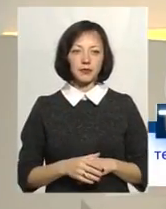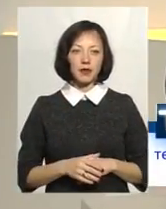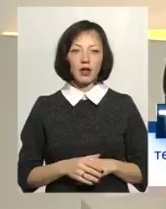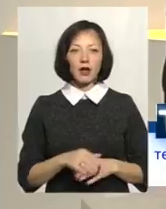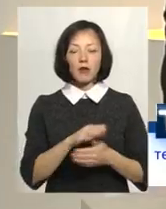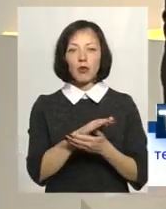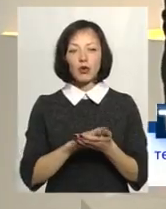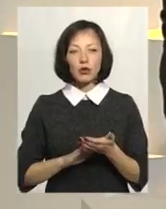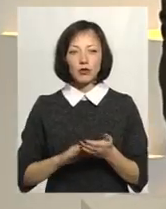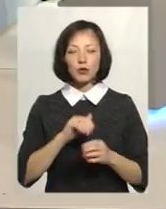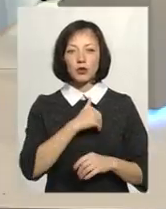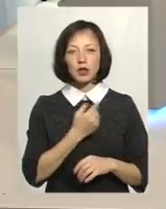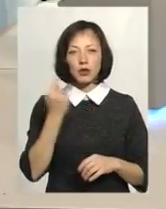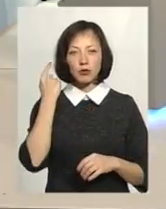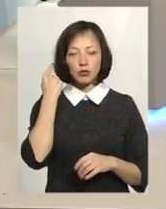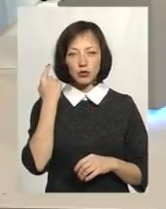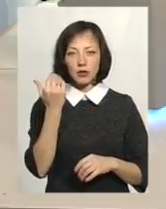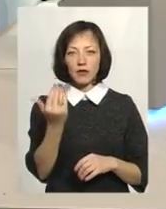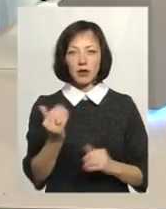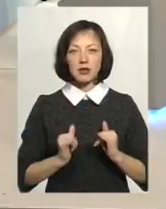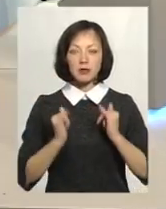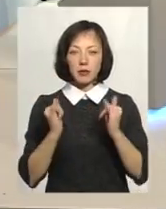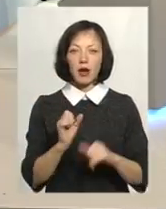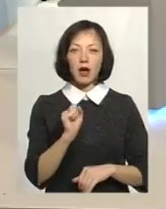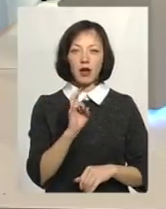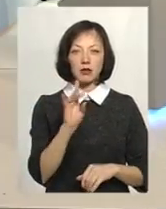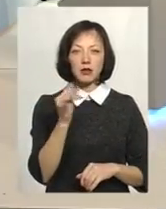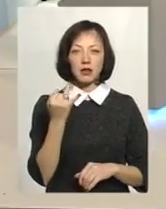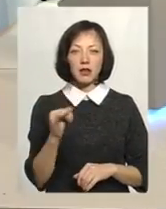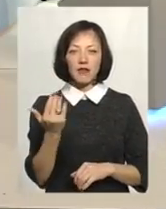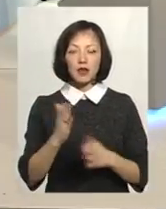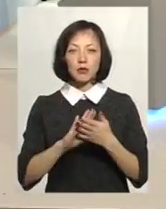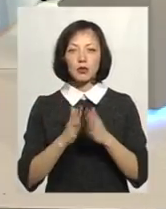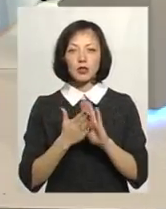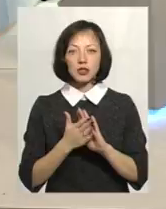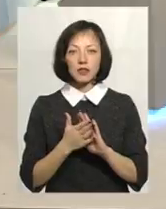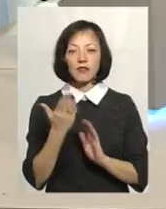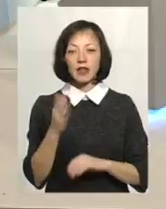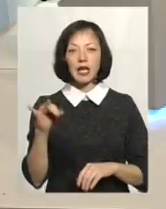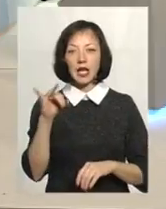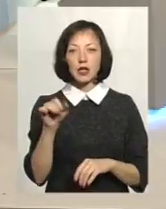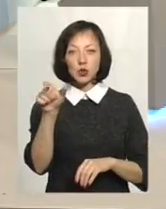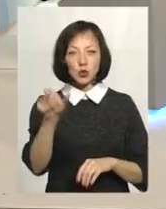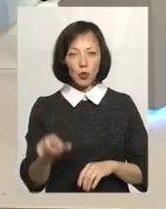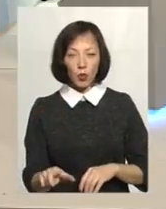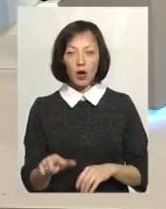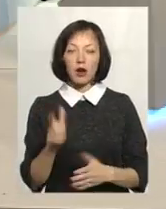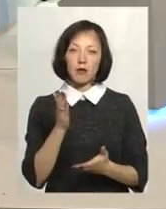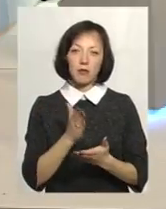А ми продовжуємо, я хотіла б почути пана Андрія, яка ваша позиція, оскільки ви історик і маєте